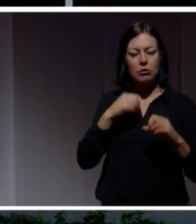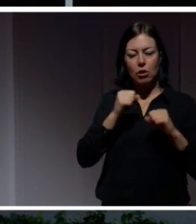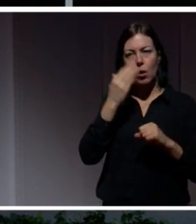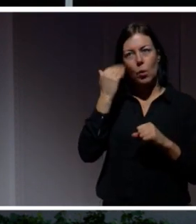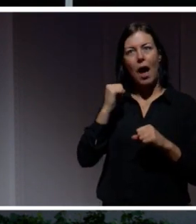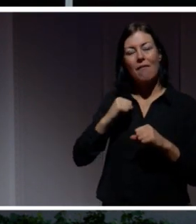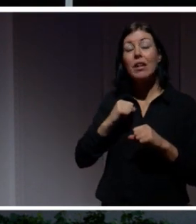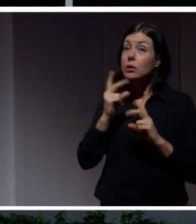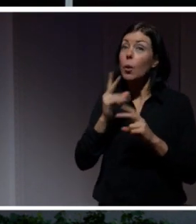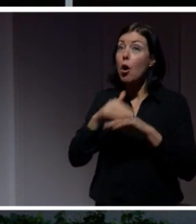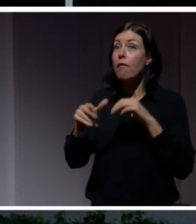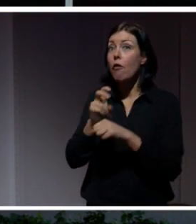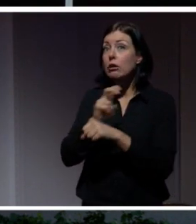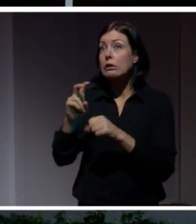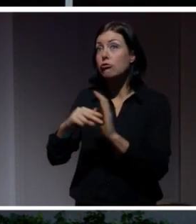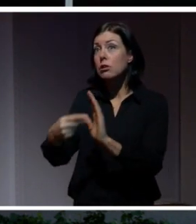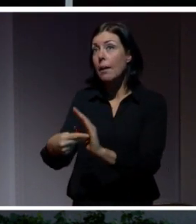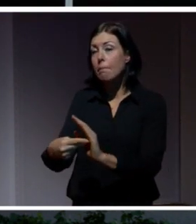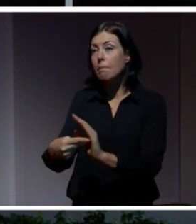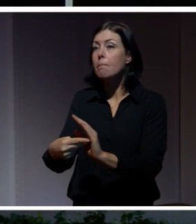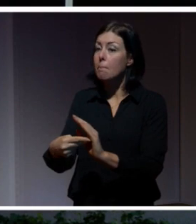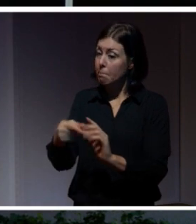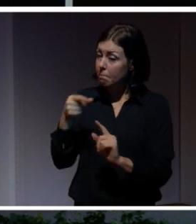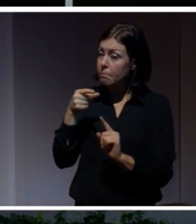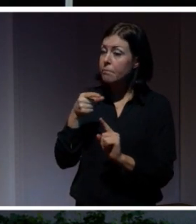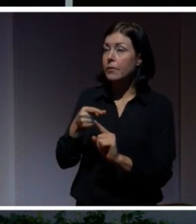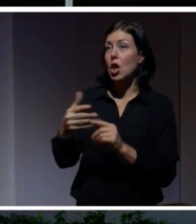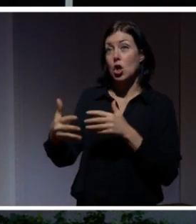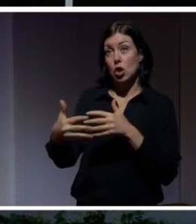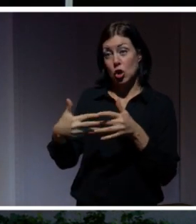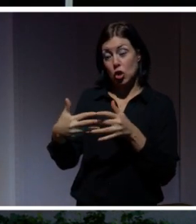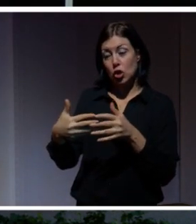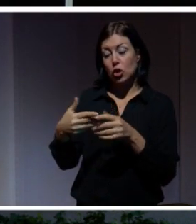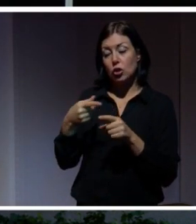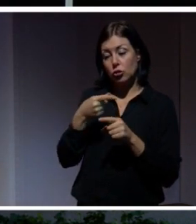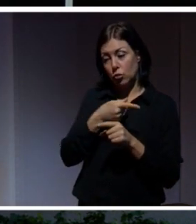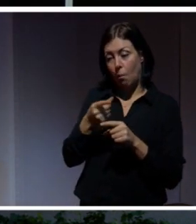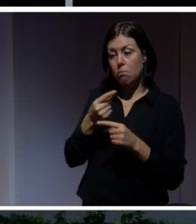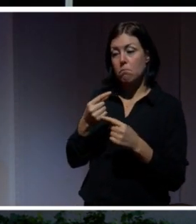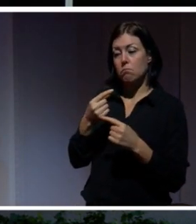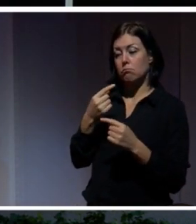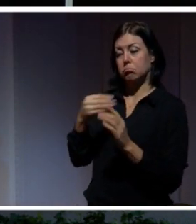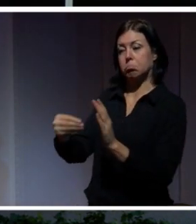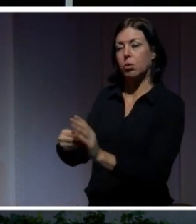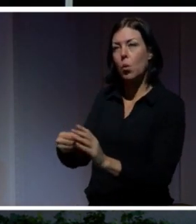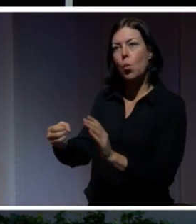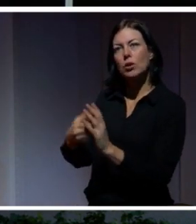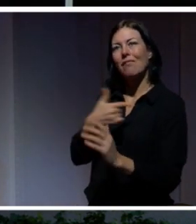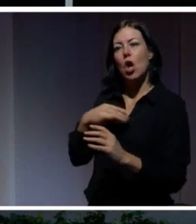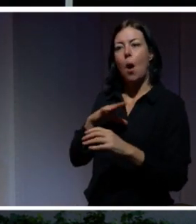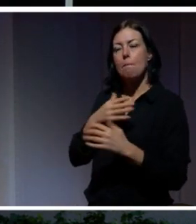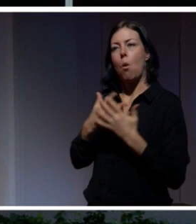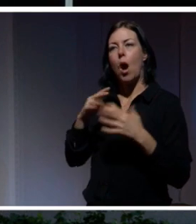Ett slags övervakningssystem. Och man gör det här med motiveringen att vi har så många grova brott.